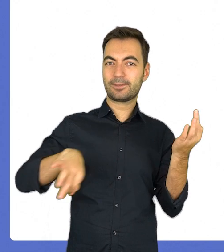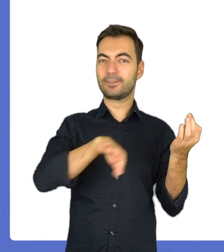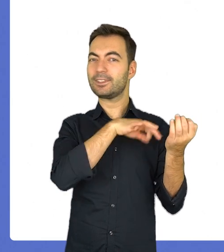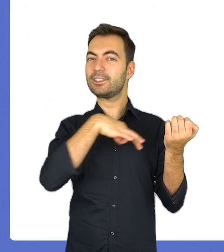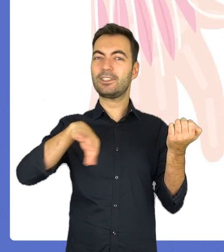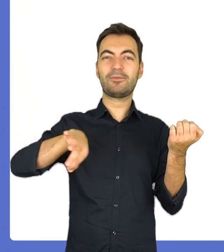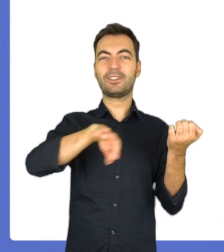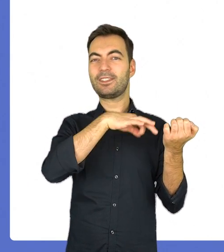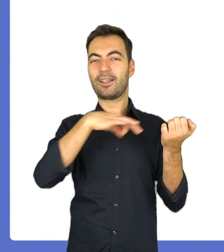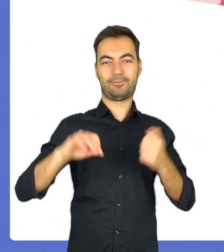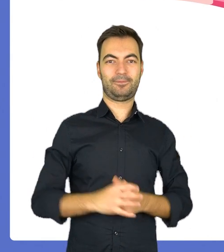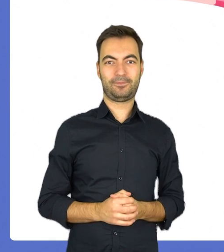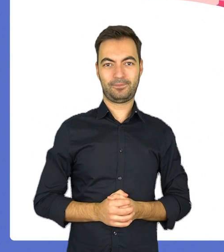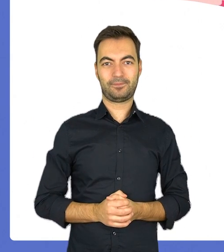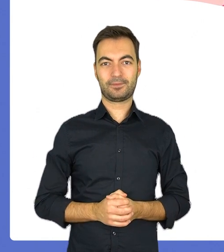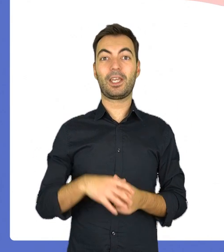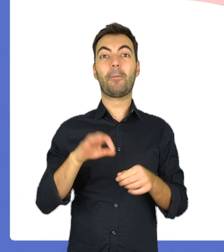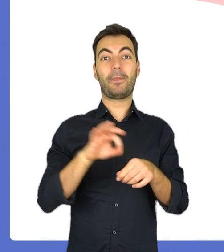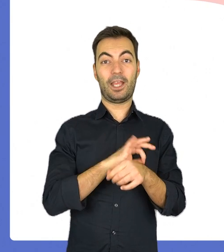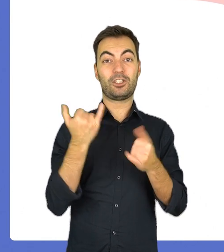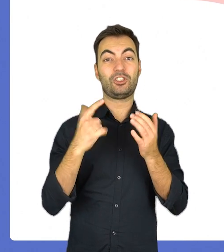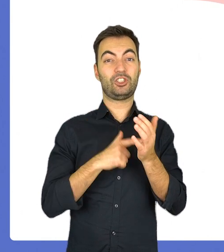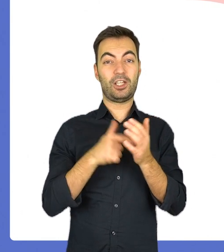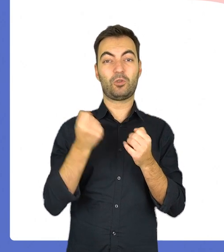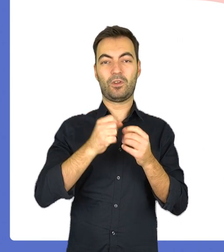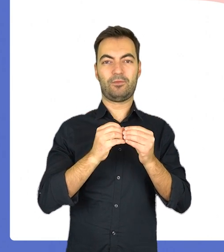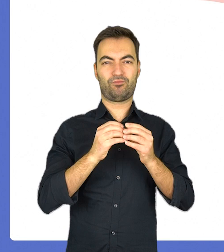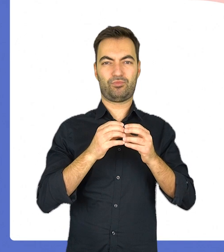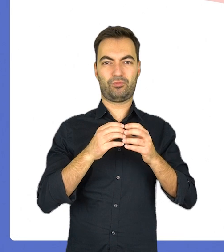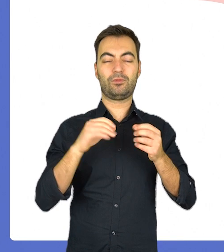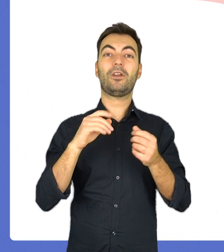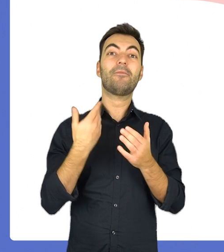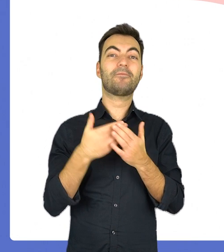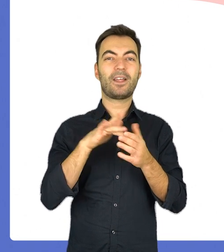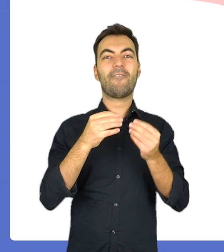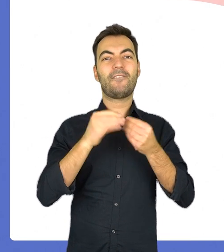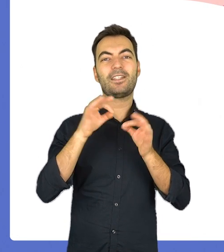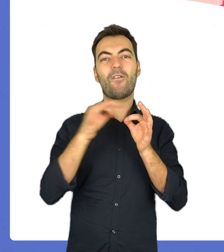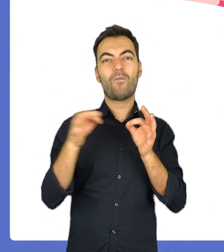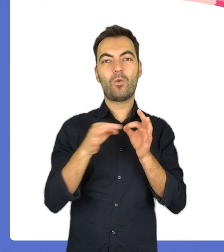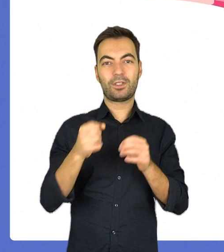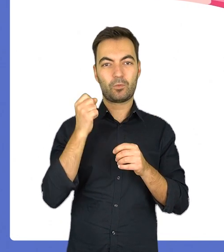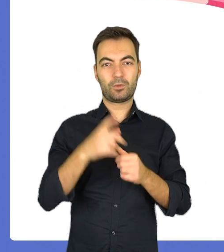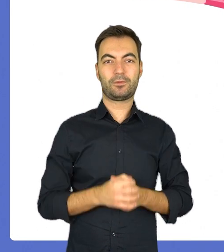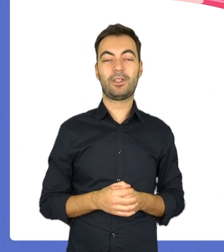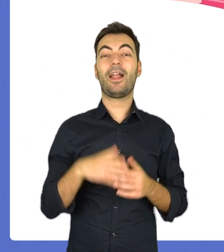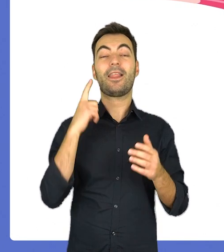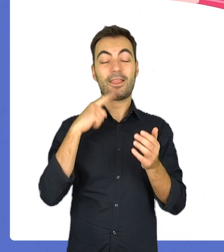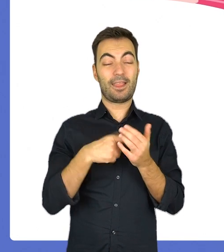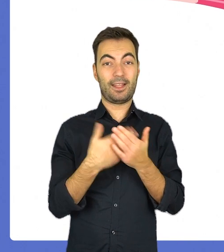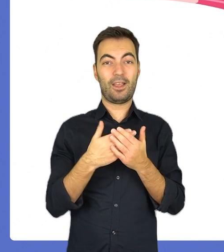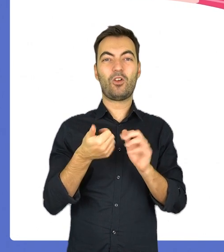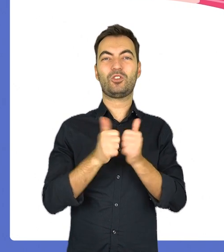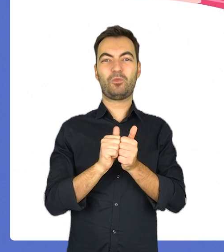przykład grać na skrzypcach. Często używane mięśnie rozrastają się, bo przybywa w nich włókien mięśniowych. To